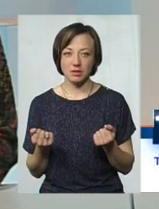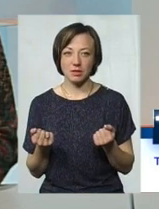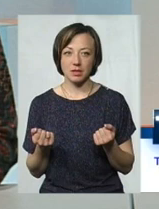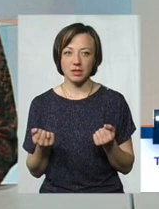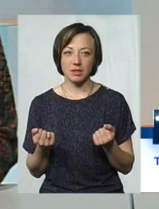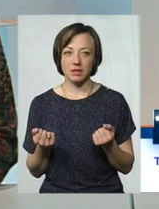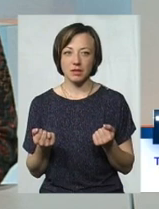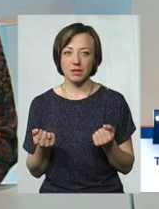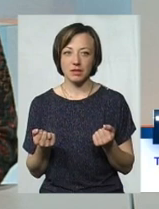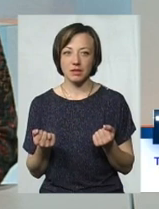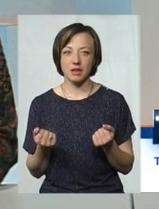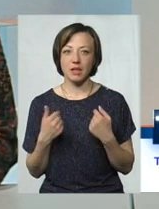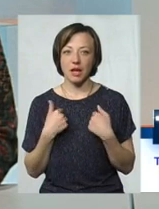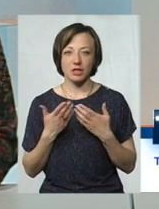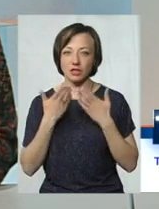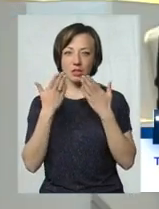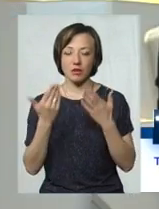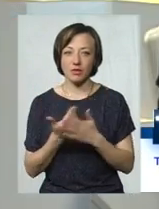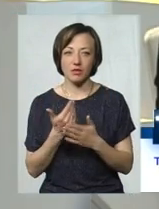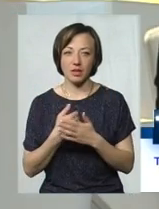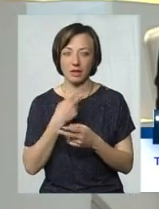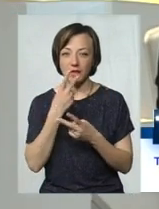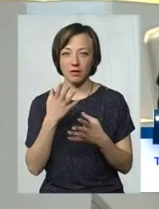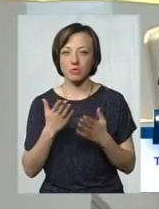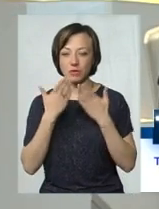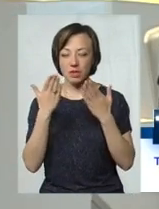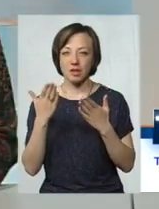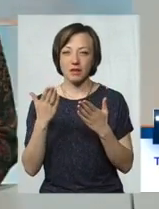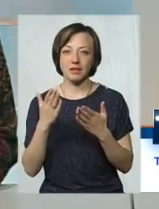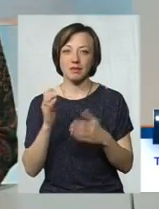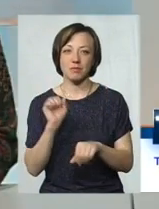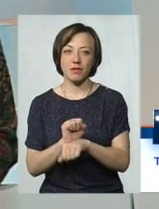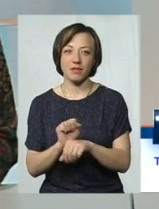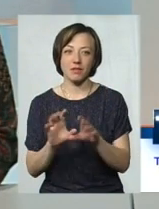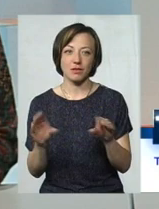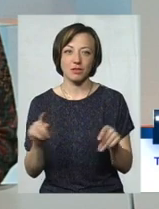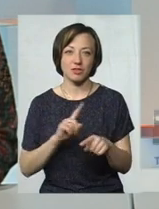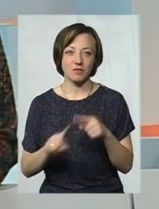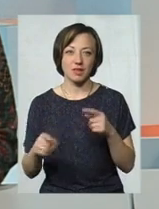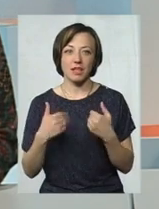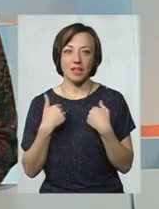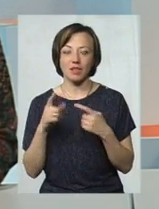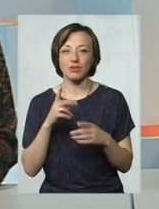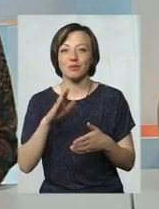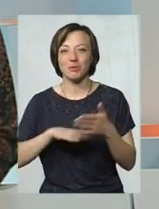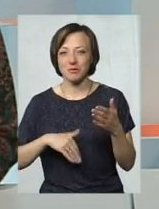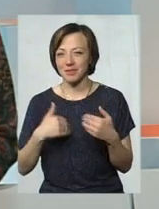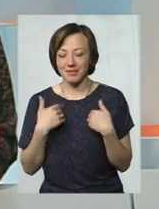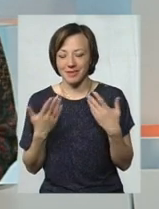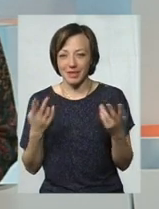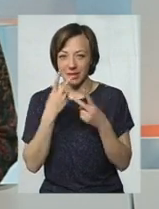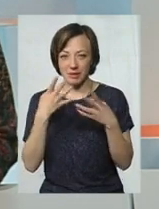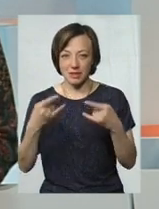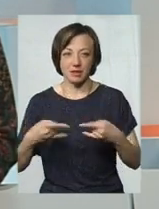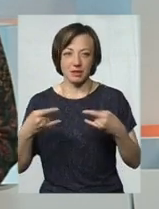новини, не чекав, чесно, я не дивлюсь новини, я прочитав, заблокую, на цю чергу заблокував, думаю, от швидко. Напевно, я щось пропустив, так, я, в принципі, не